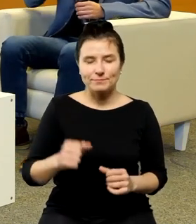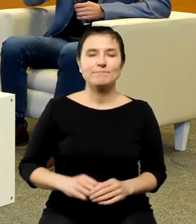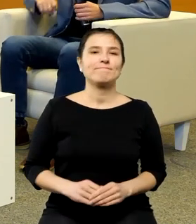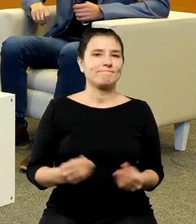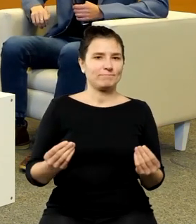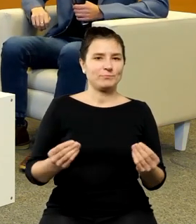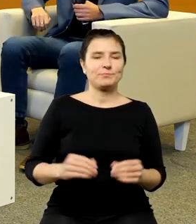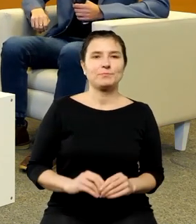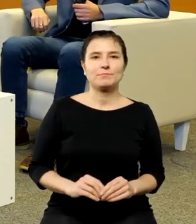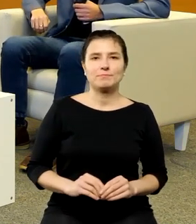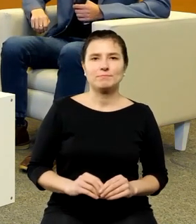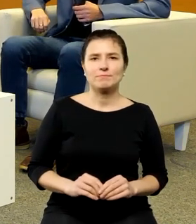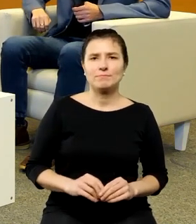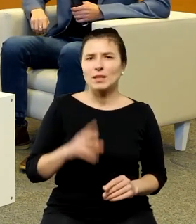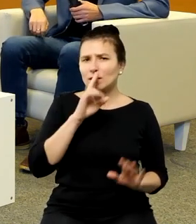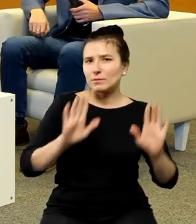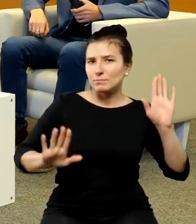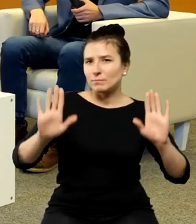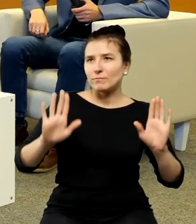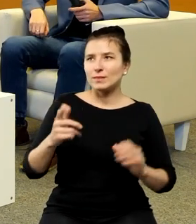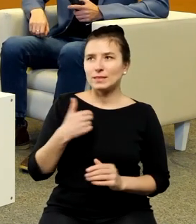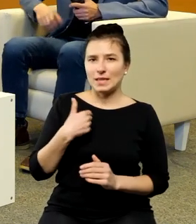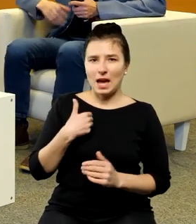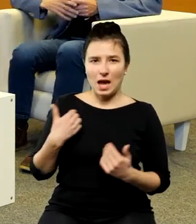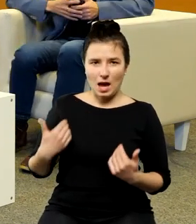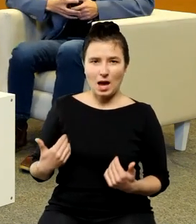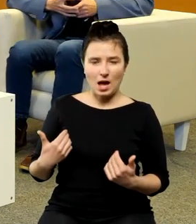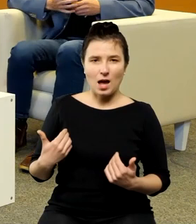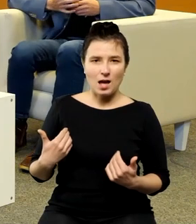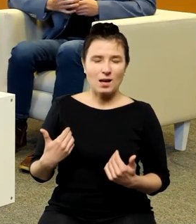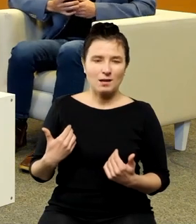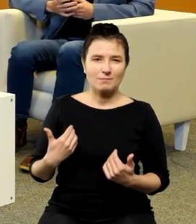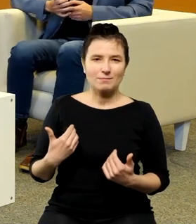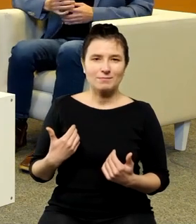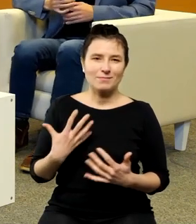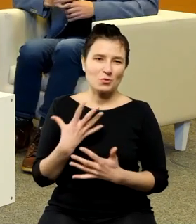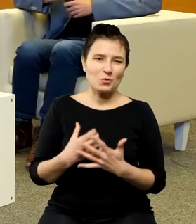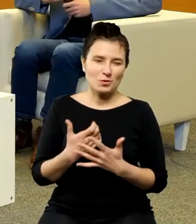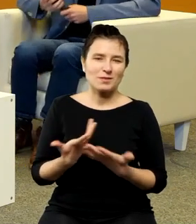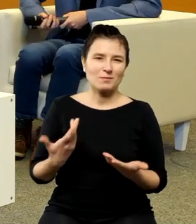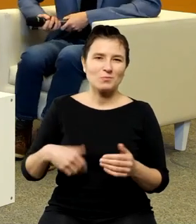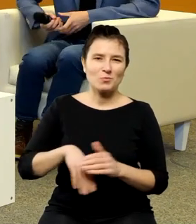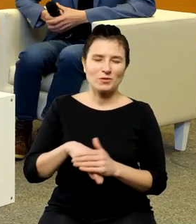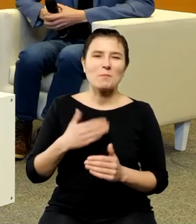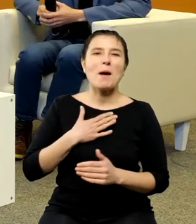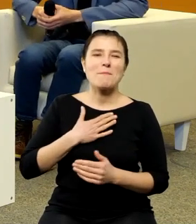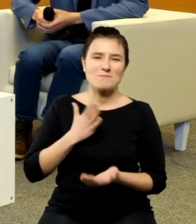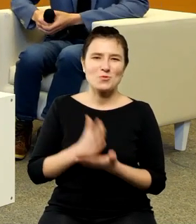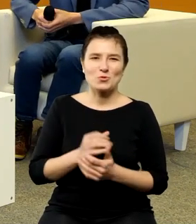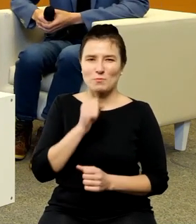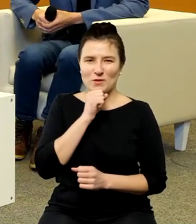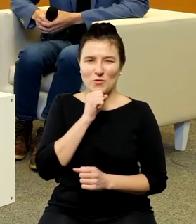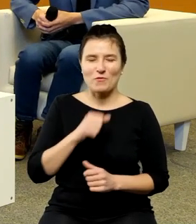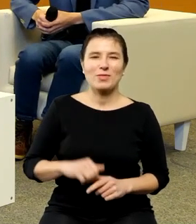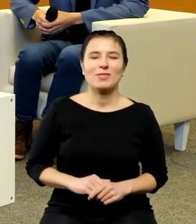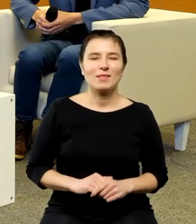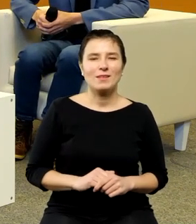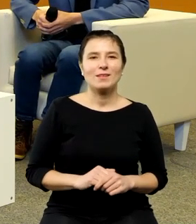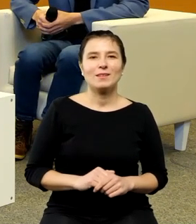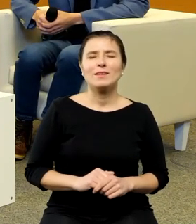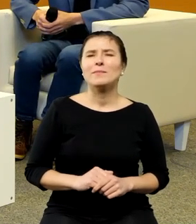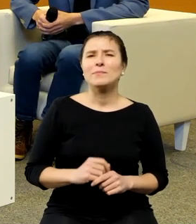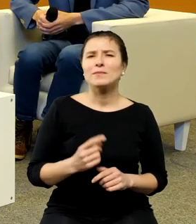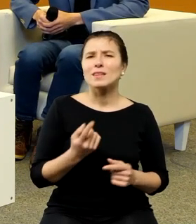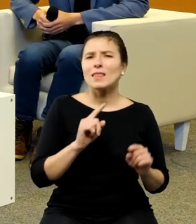na razie nie widzę podniesionych rąk więc ja sobie pozwolę korzystając z przywileju że mamy już mikrofon w rękach w jednym z jednej z